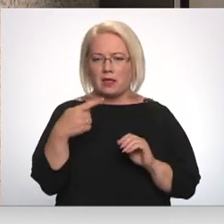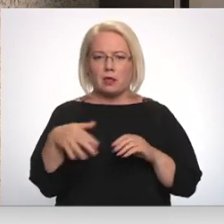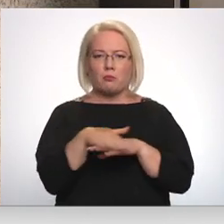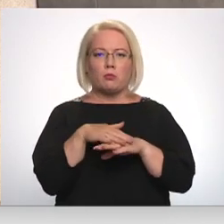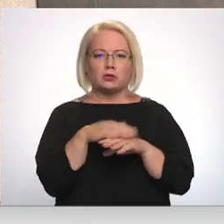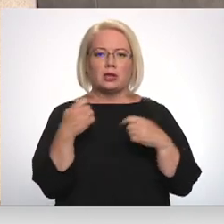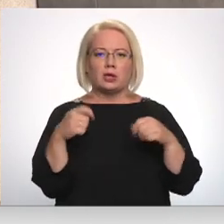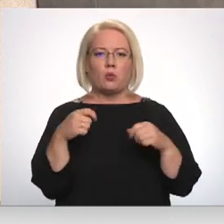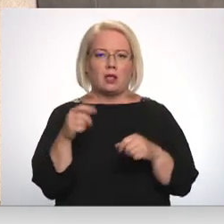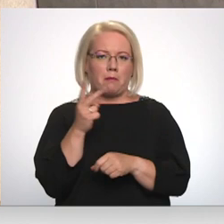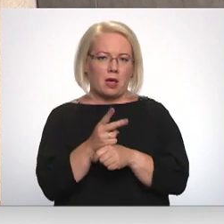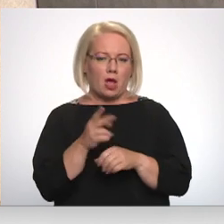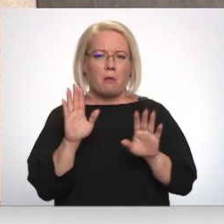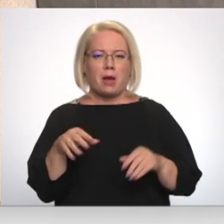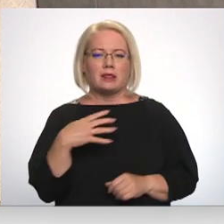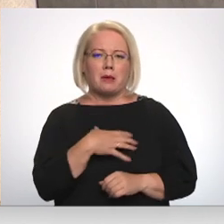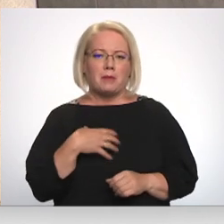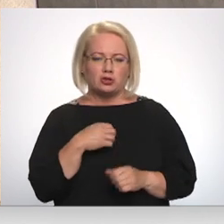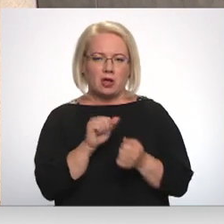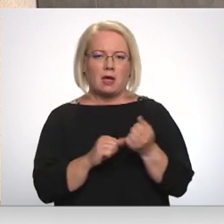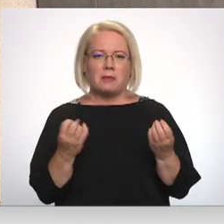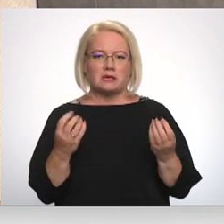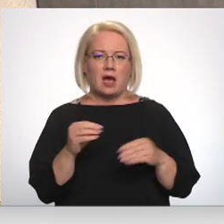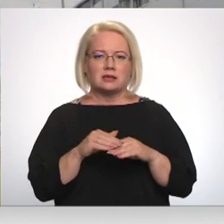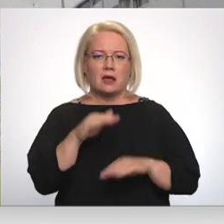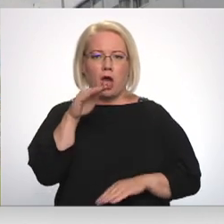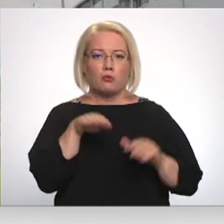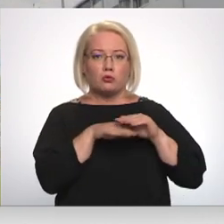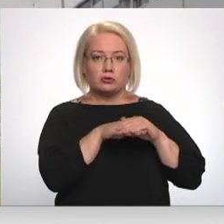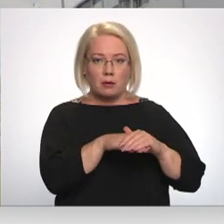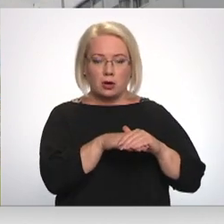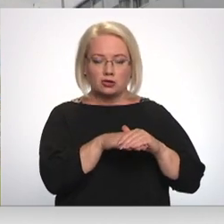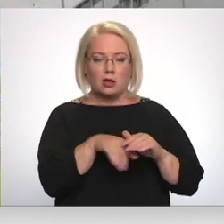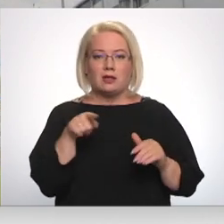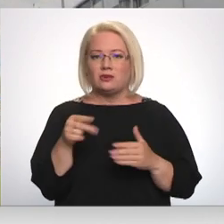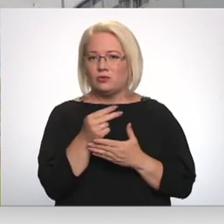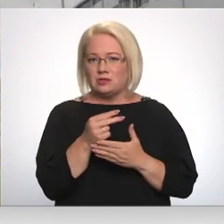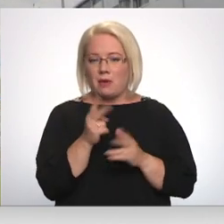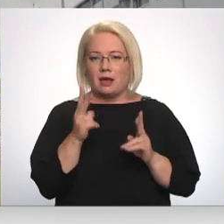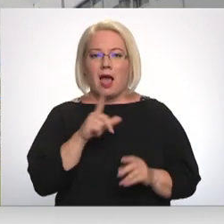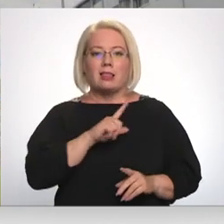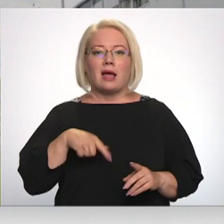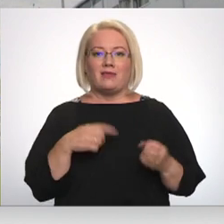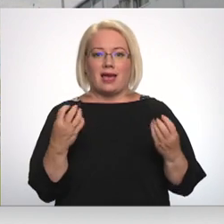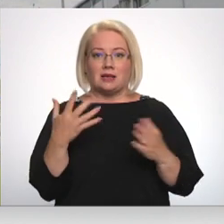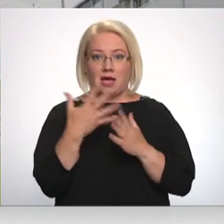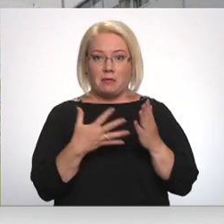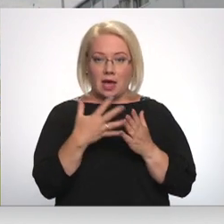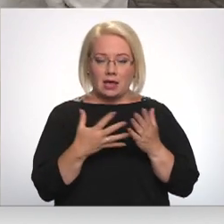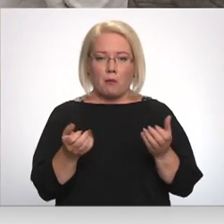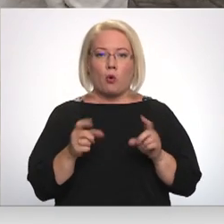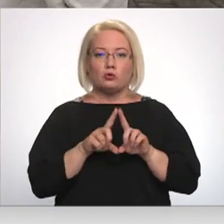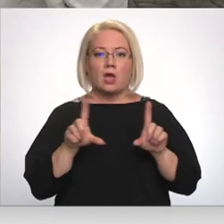tirgotāju pienākumu par nepieciešamo dabas gāzes krājumu uzglabāšanu. Proti, pēc Latvijas gāzes saprēķiniem uzņēmuma